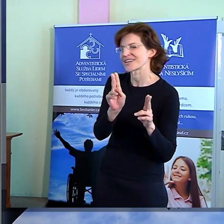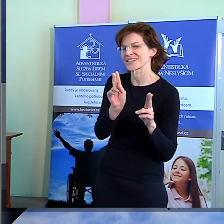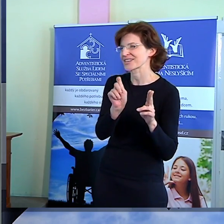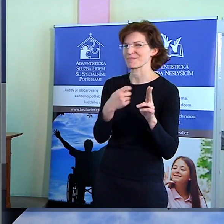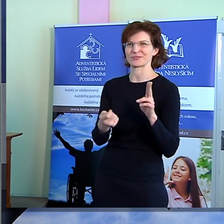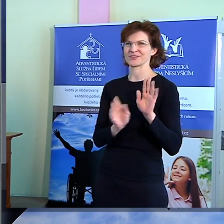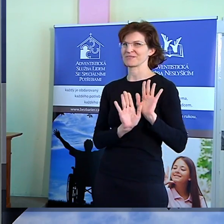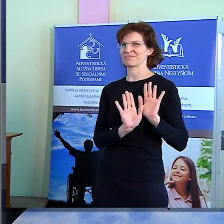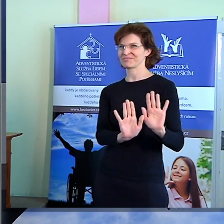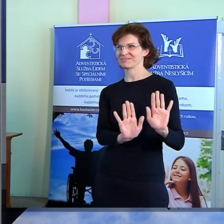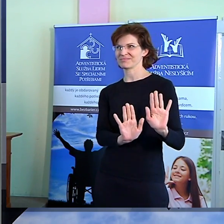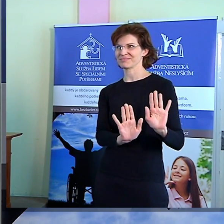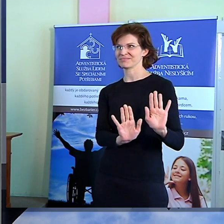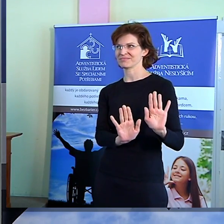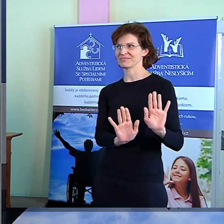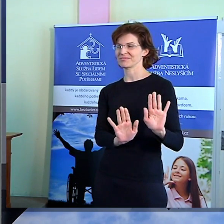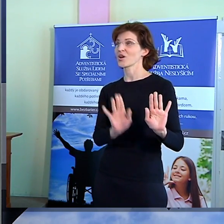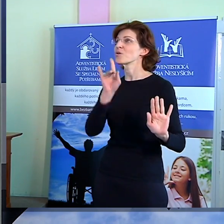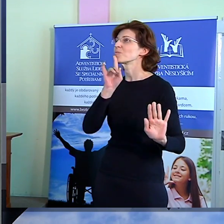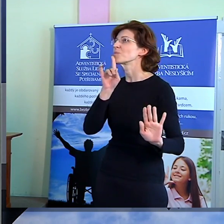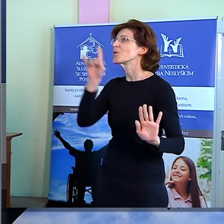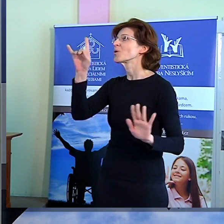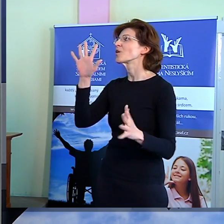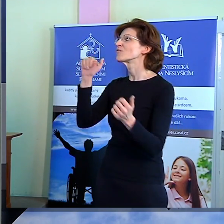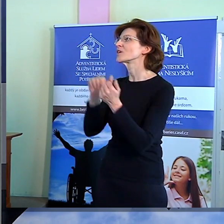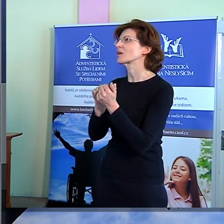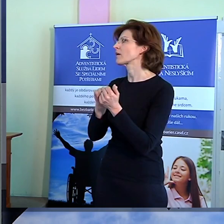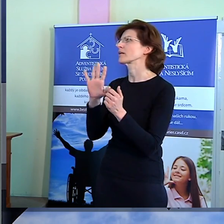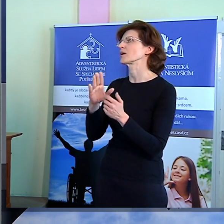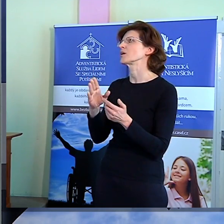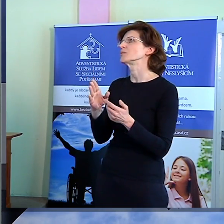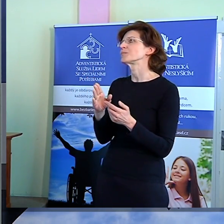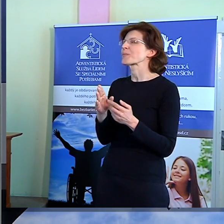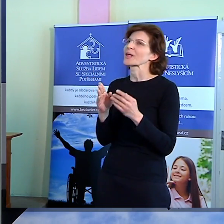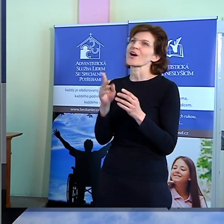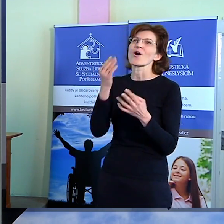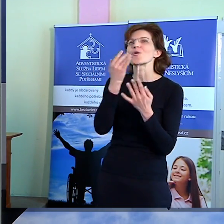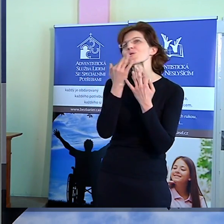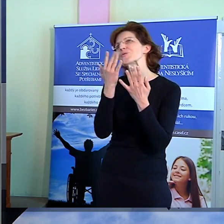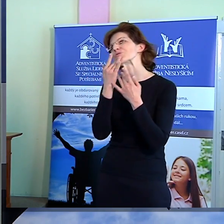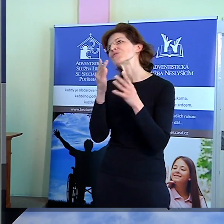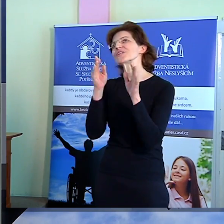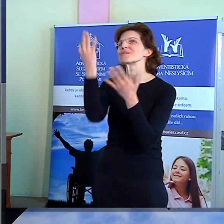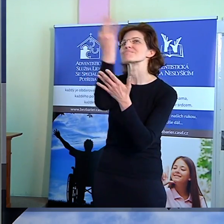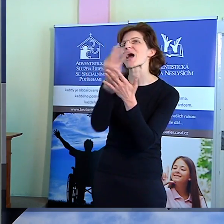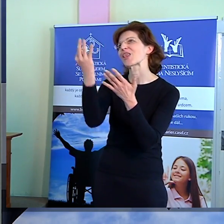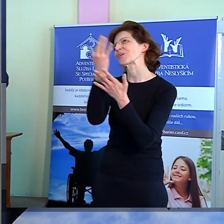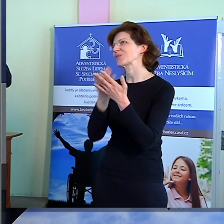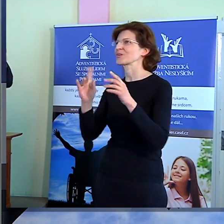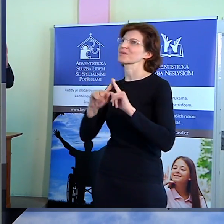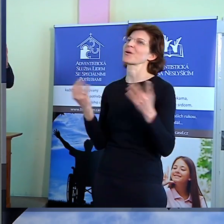Pokoj od Boha není jenom o nějakém pozitivním myšlení, není o meditativních technikách,